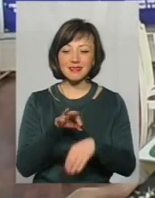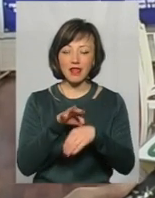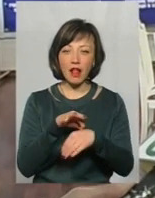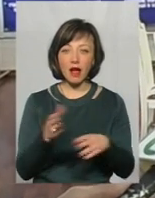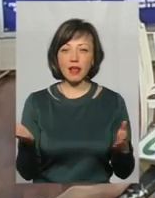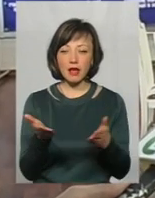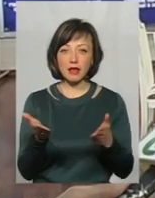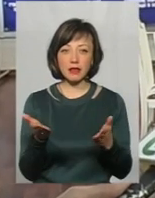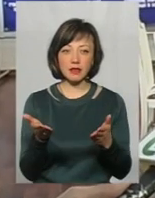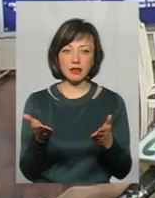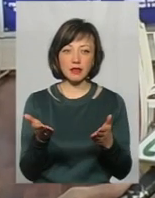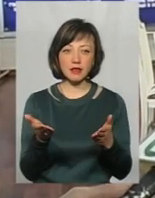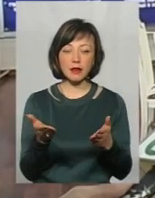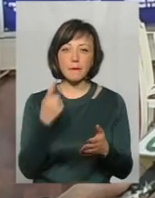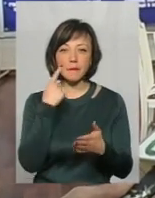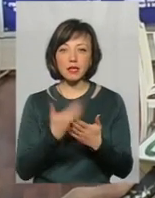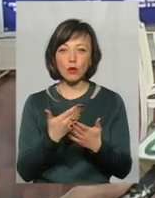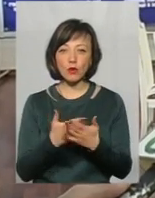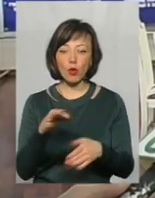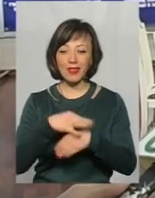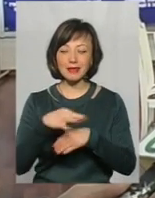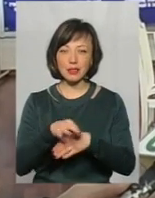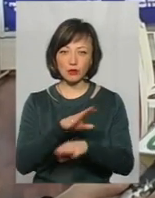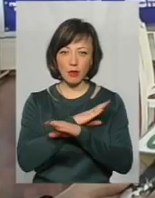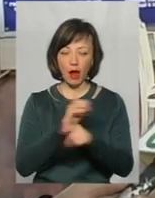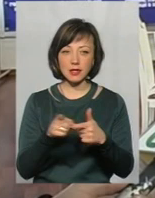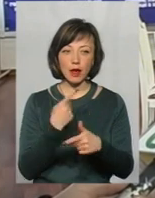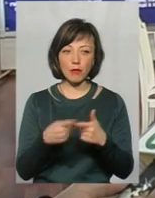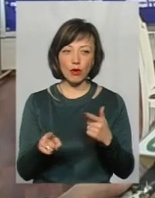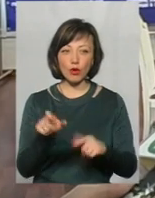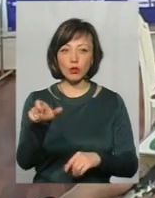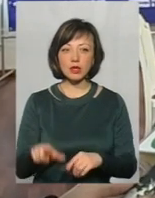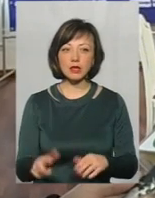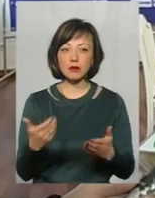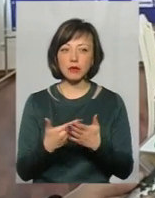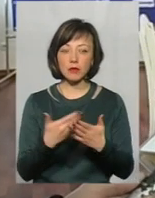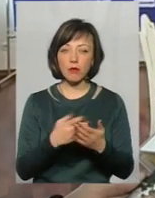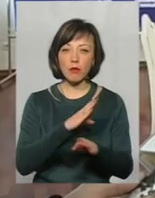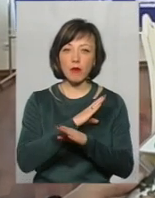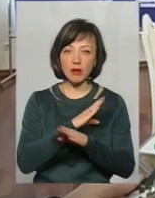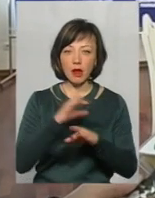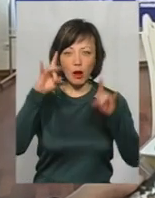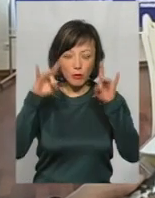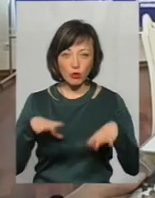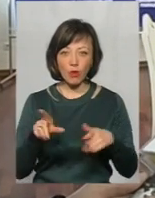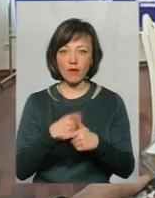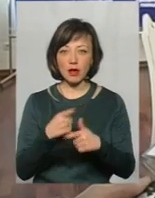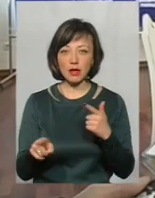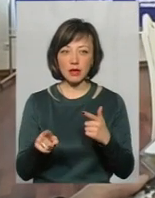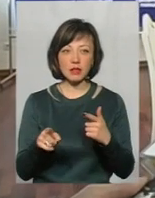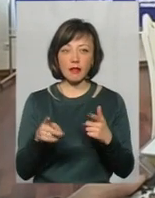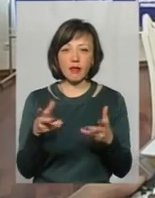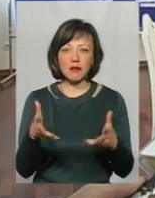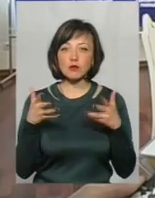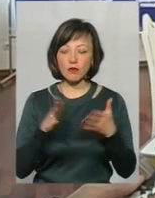де є підозра про насильницьку смерть. Або людина, яка, наприклад, померла раптово, чи померла за нез